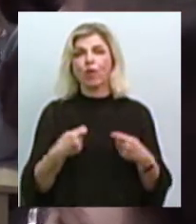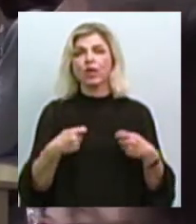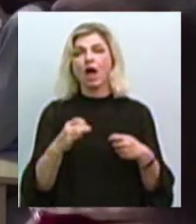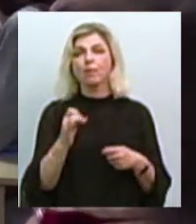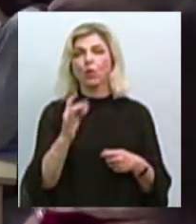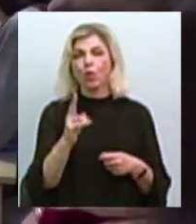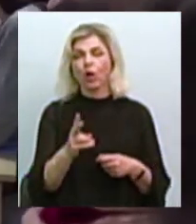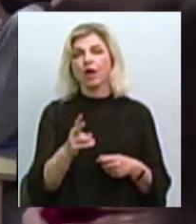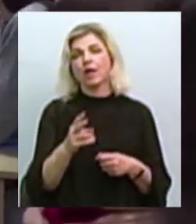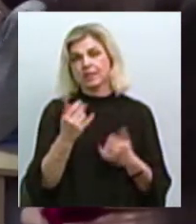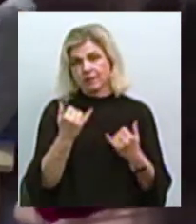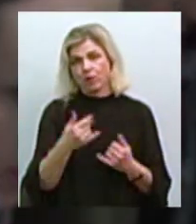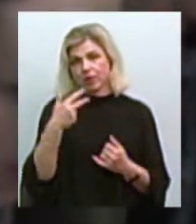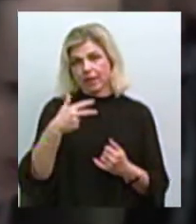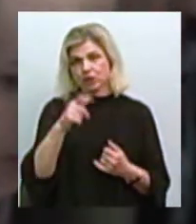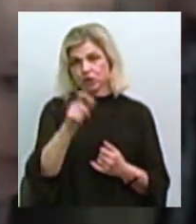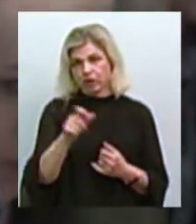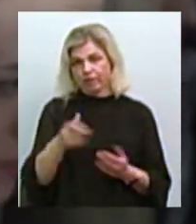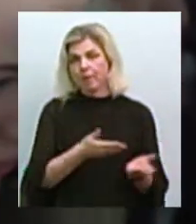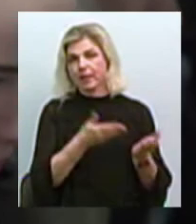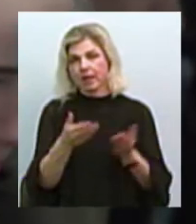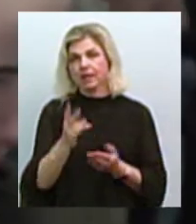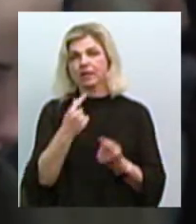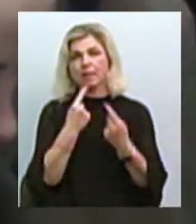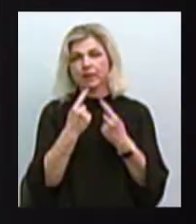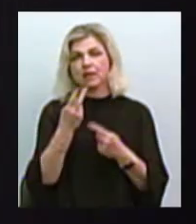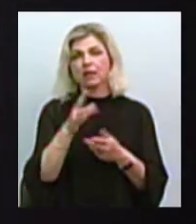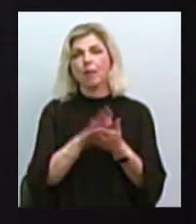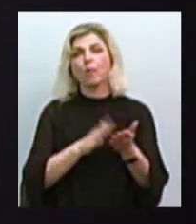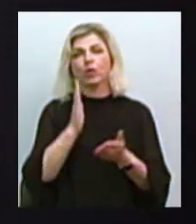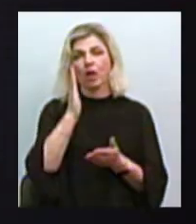безробітних запросили на співбесіду для подальшого працевлаштування.